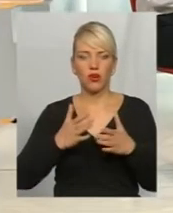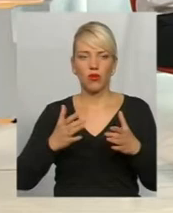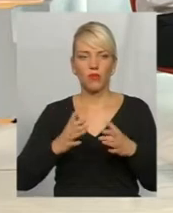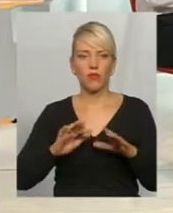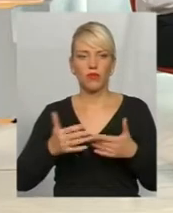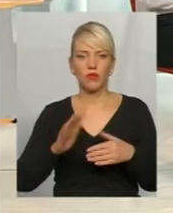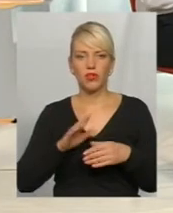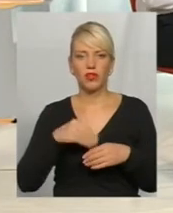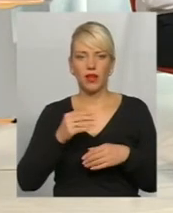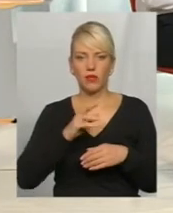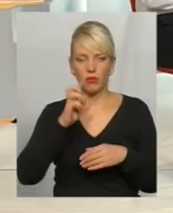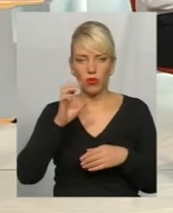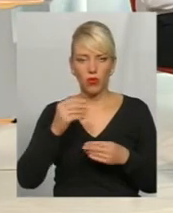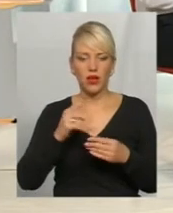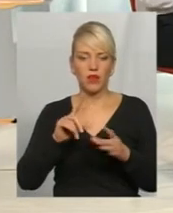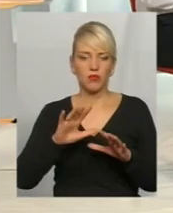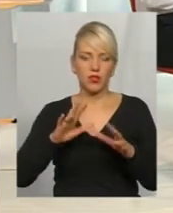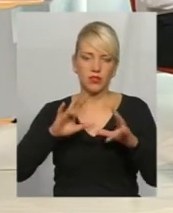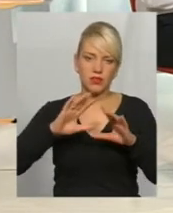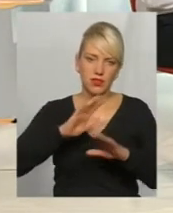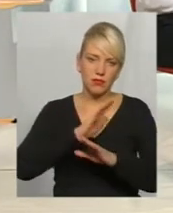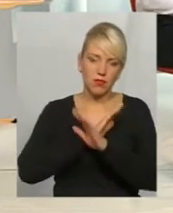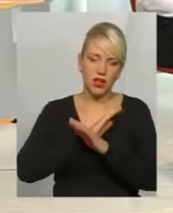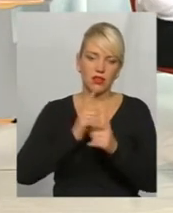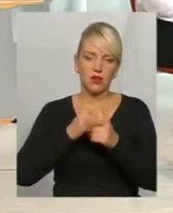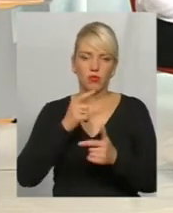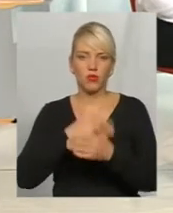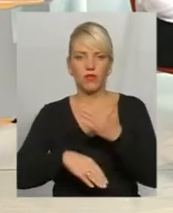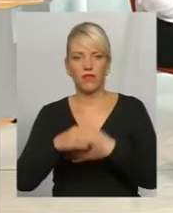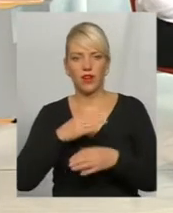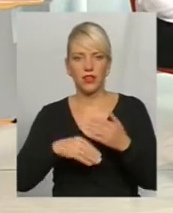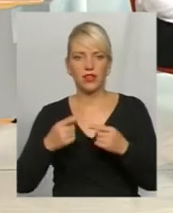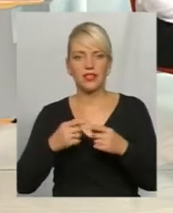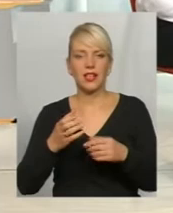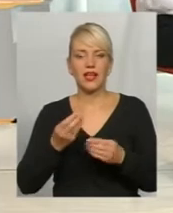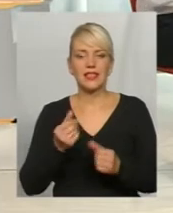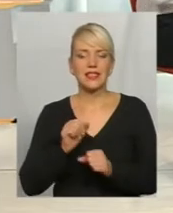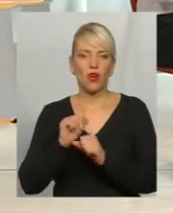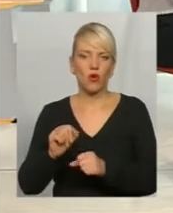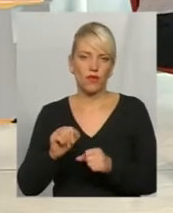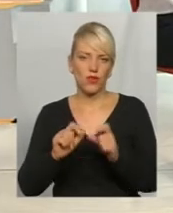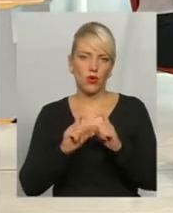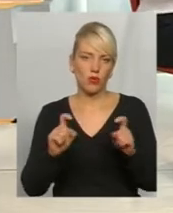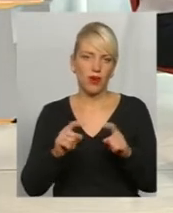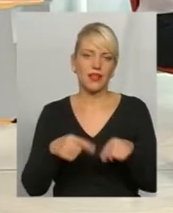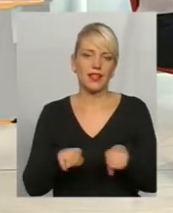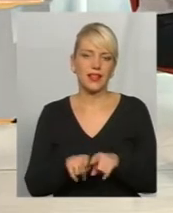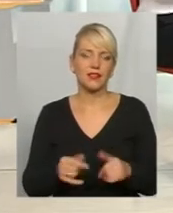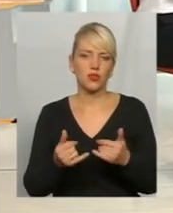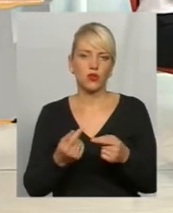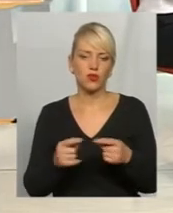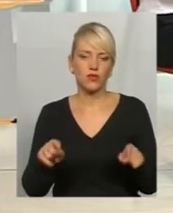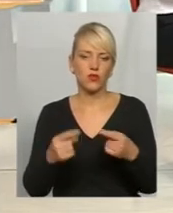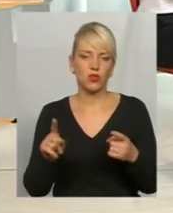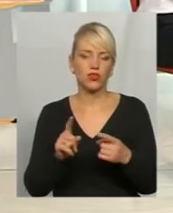станеться смерть, якась трагічна загибель або інвалідність, страхи компанії, ну, для того і створені, щоб нести страхові виплати для клієнтів, для